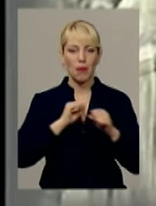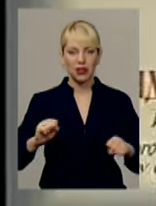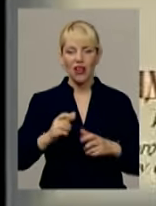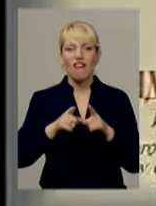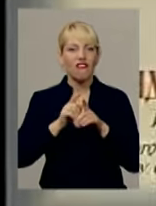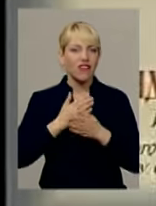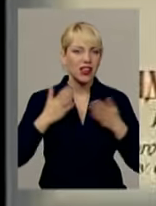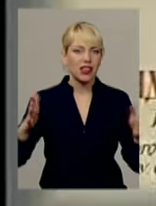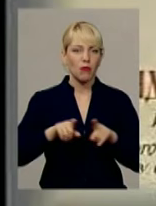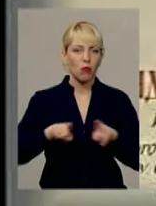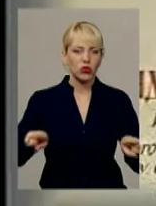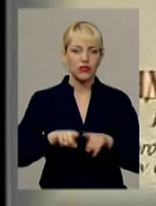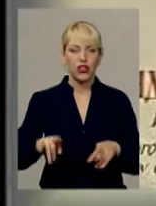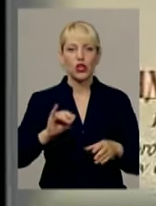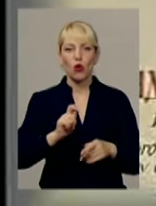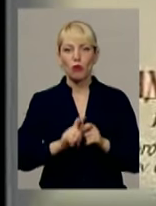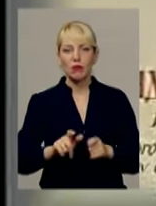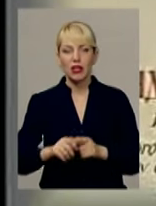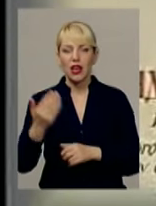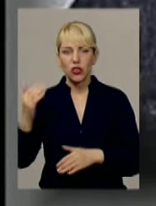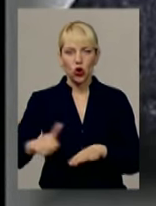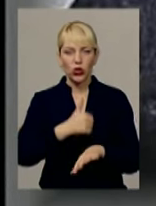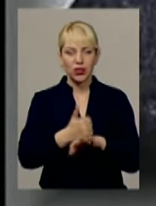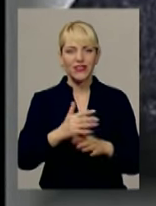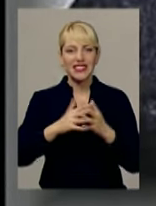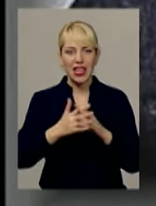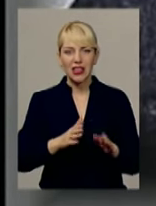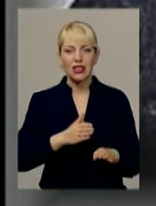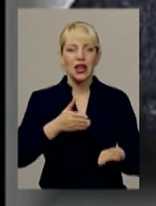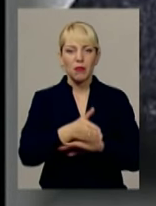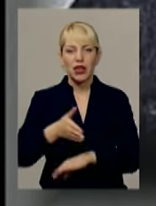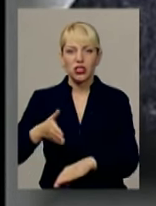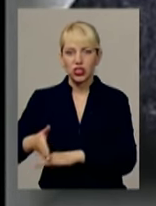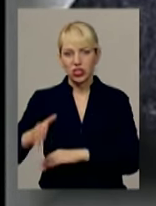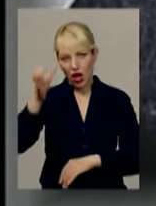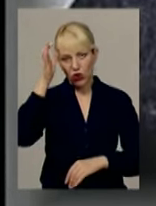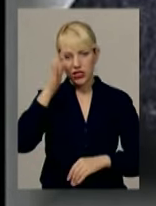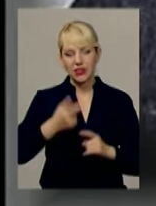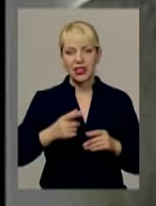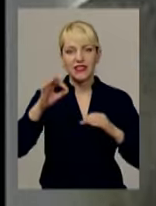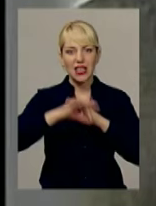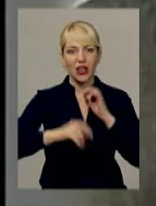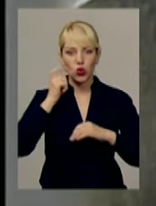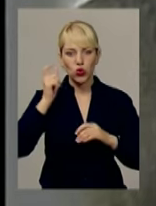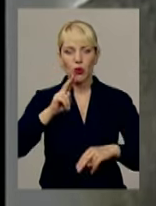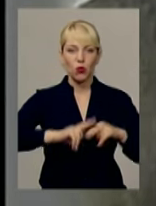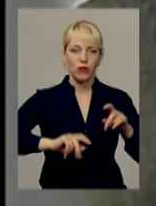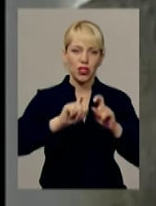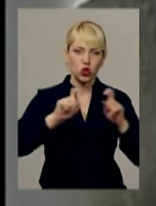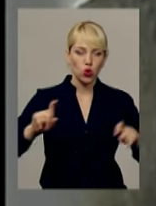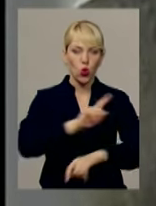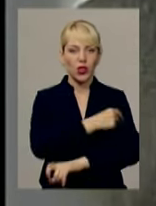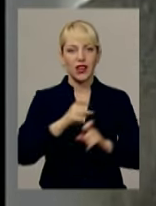просвітником та меценатом. Під його гіду і в села прийшла освіта. За кошти метрополита в Західній Україні будувались школи та